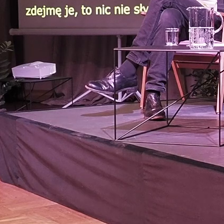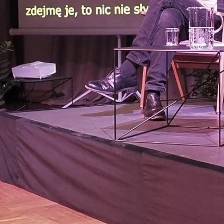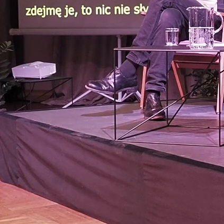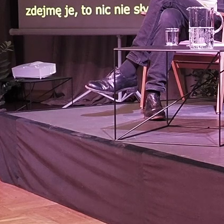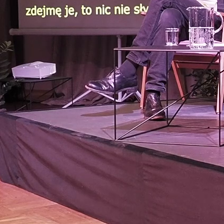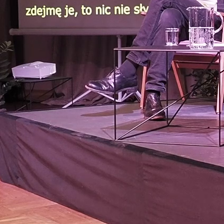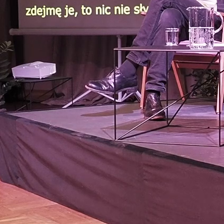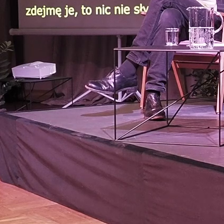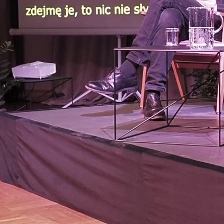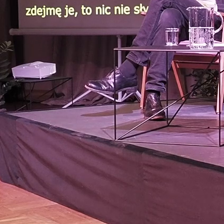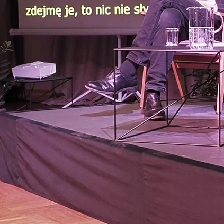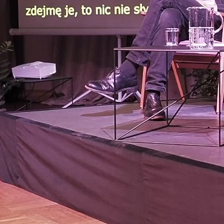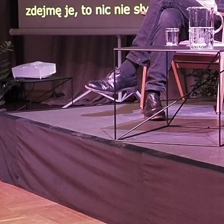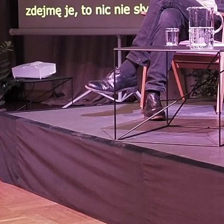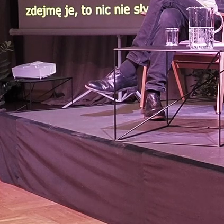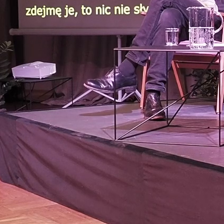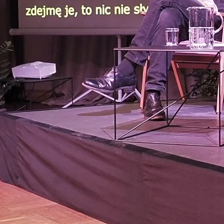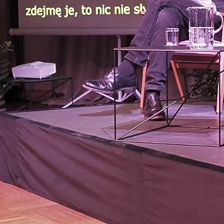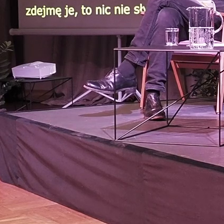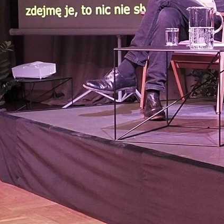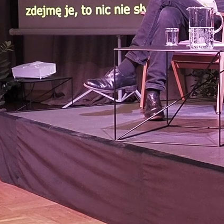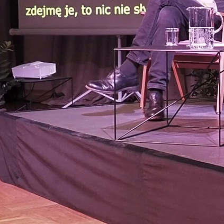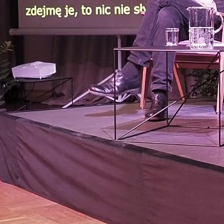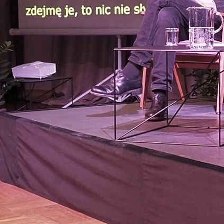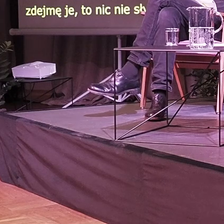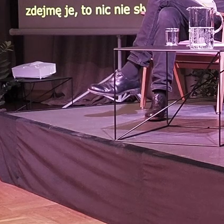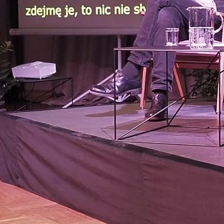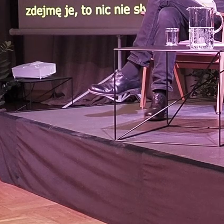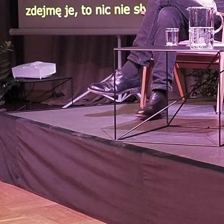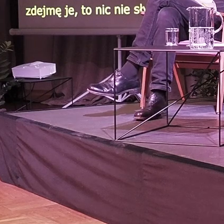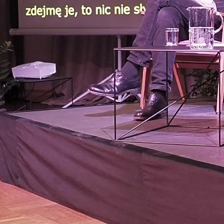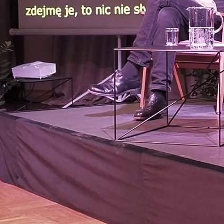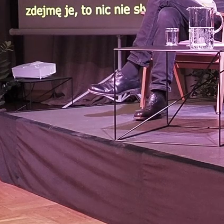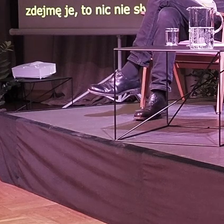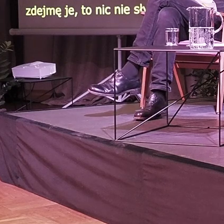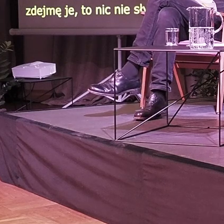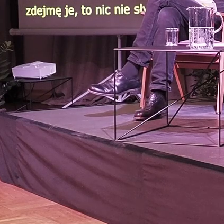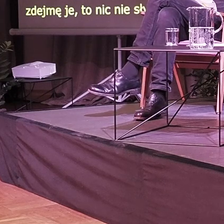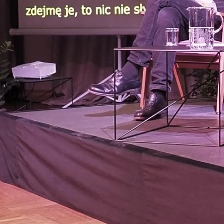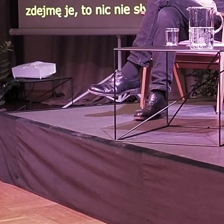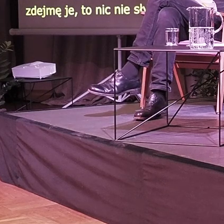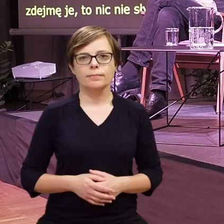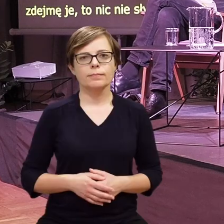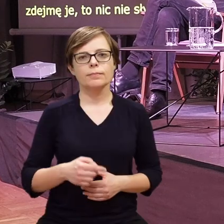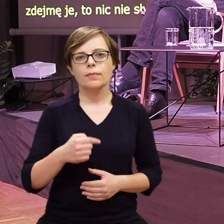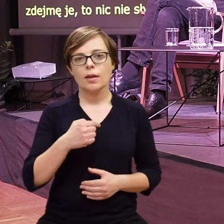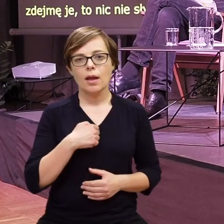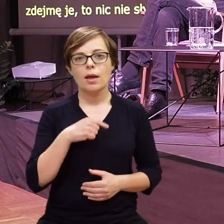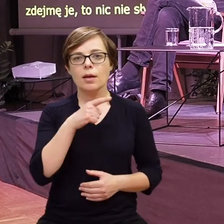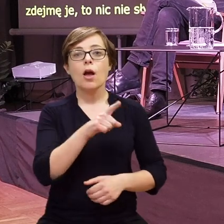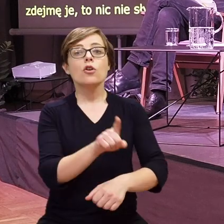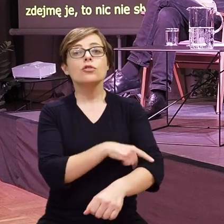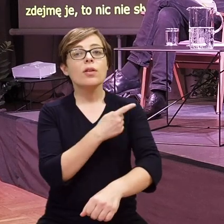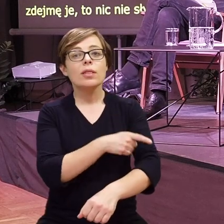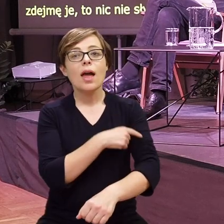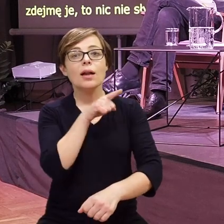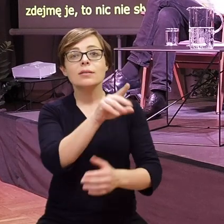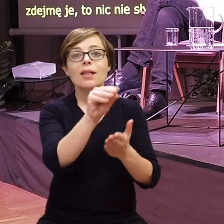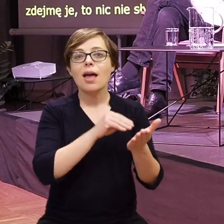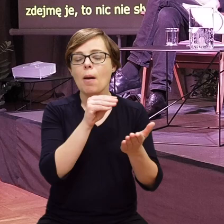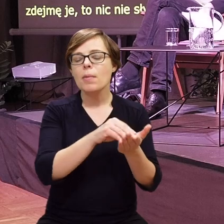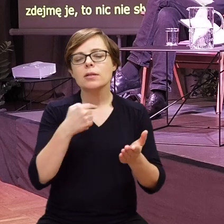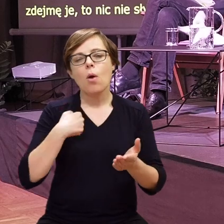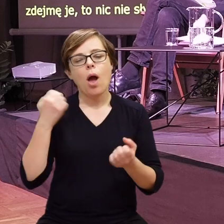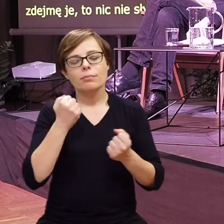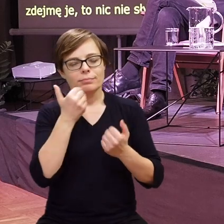Jako osoba sojusznicza, słysząca, to jest naprawdę ważne. Co myślisz? Jakie są twoje przemyślenia? Byłam bardzo wdzięczna Tomaszowi